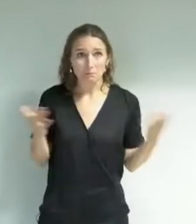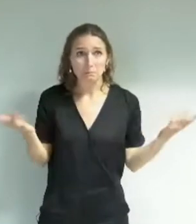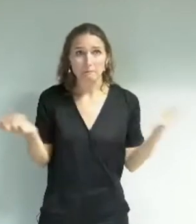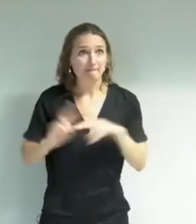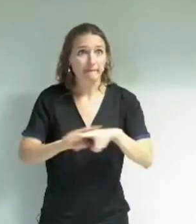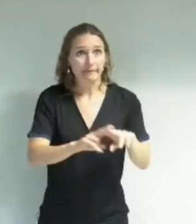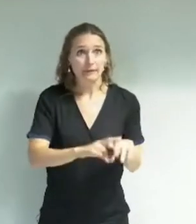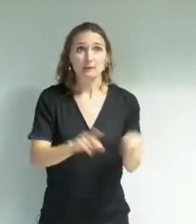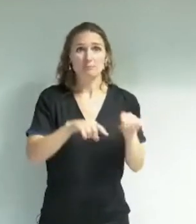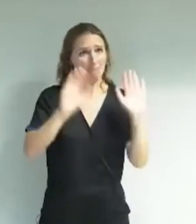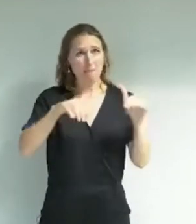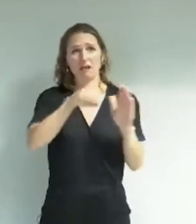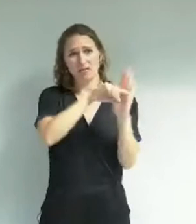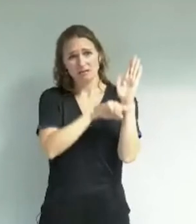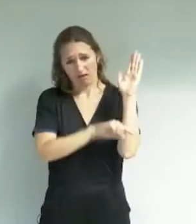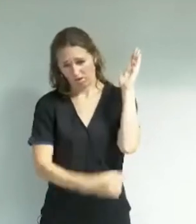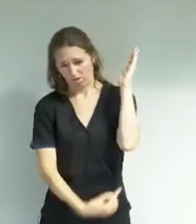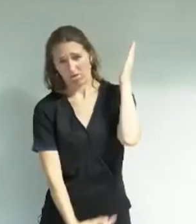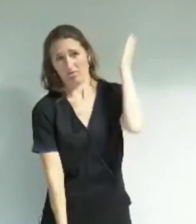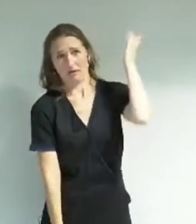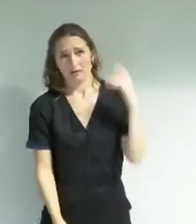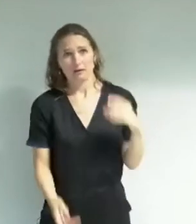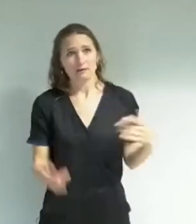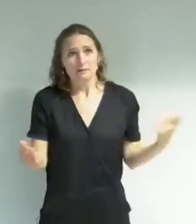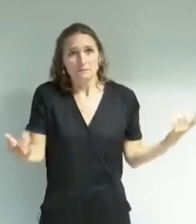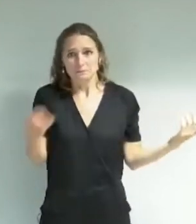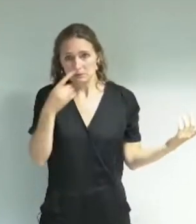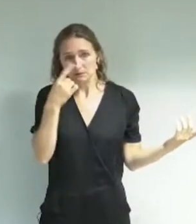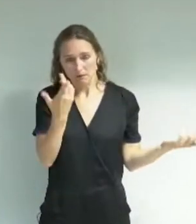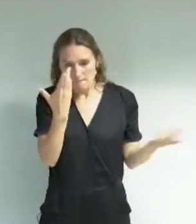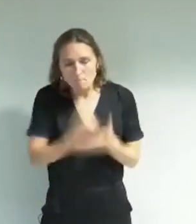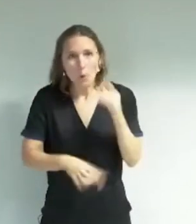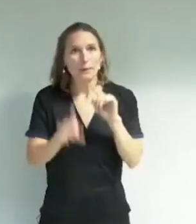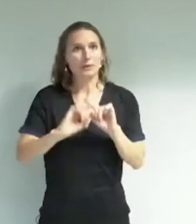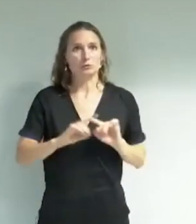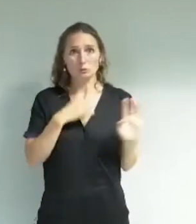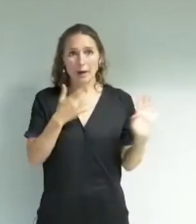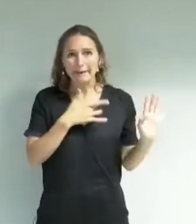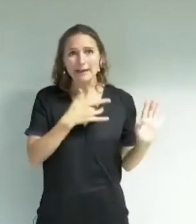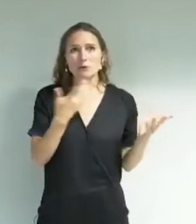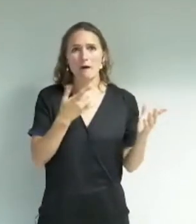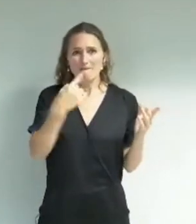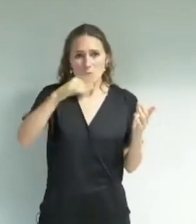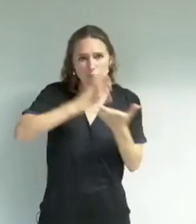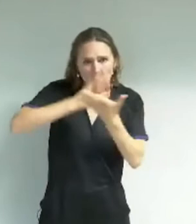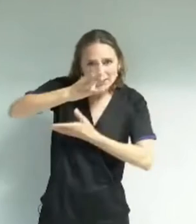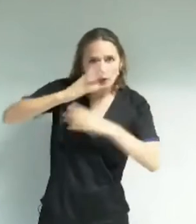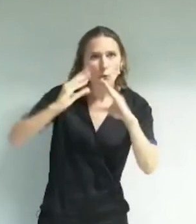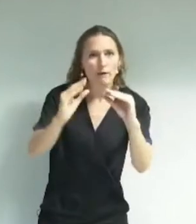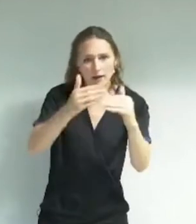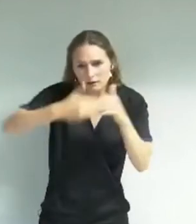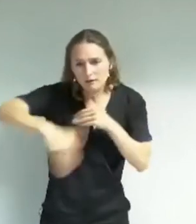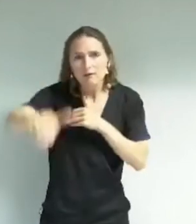la présentation de toutes vos bonnes intentions, ce qui nous aurait intéressés dans cette délibération, c'est de savoir quels sont vos projets concrets pour